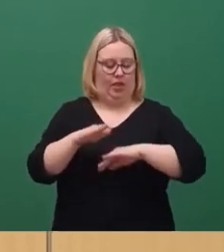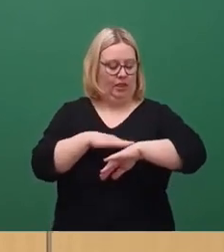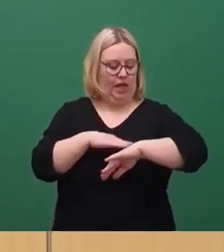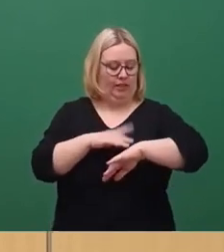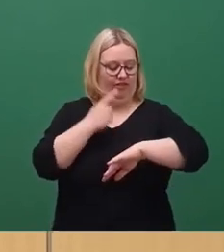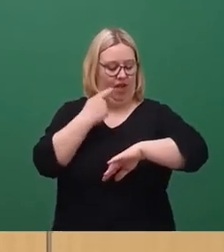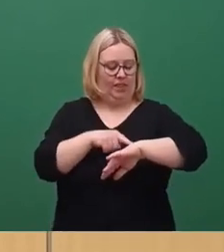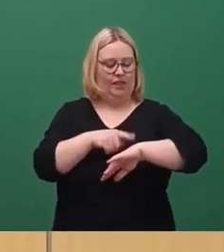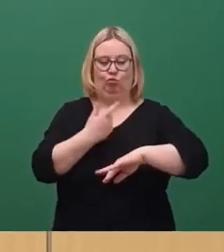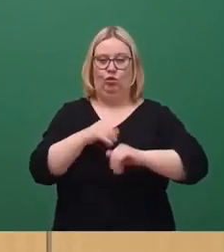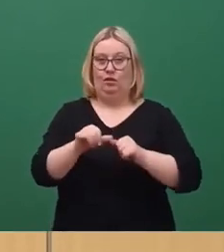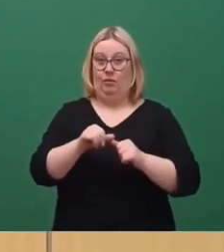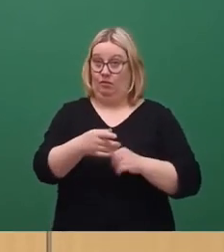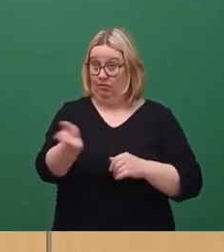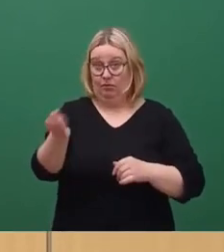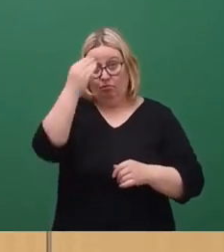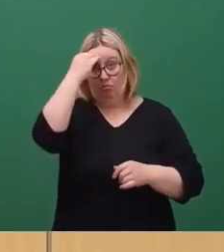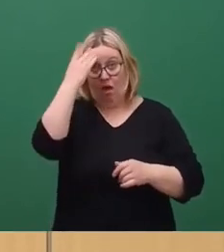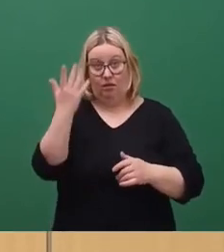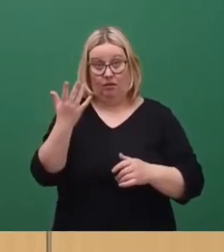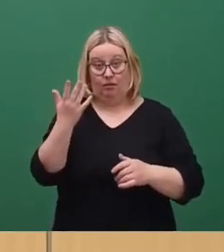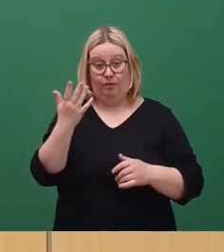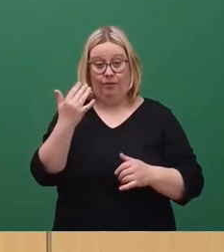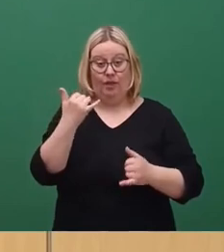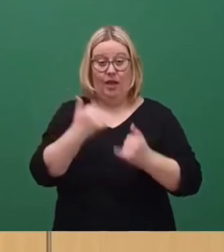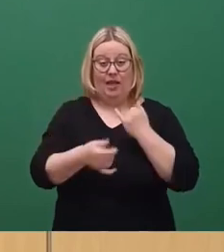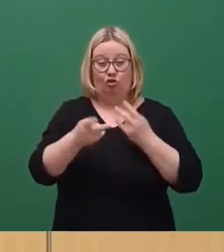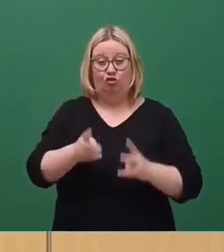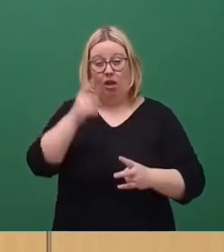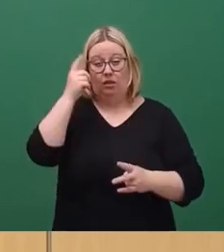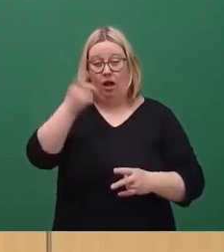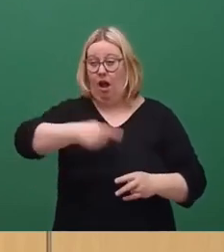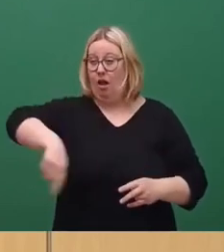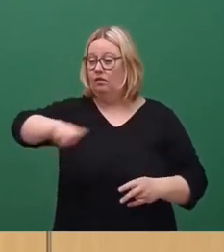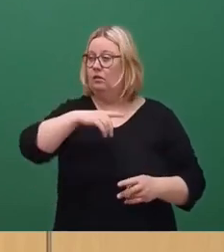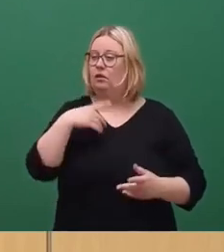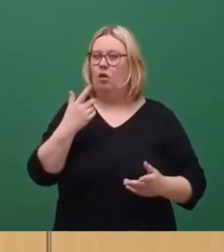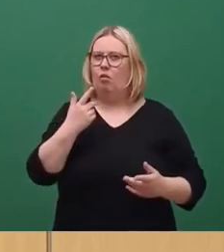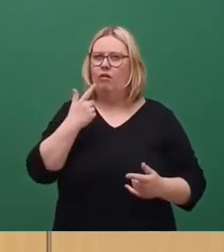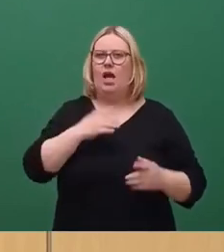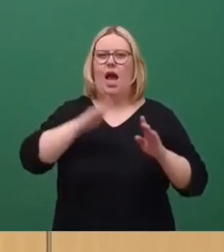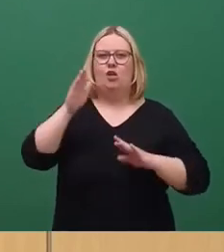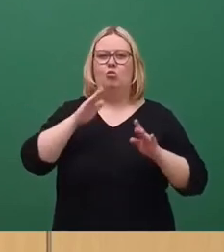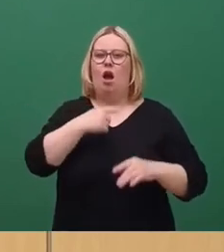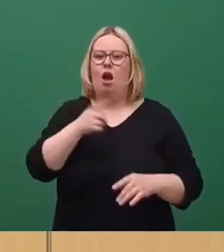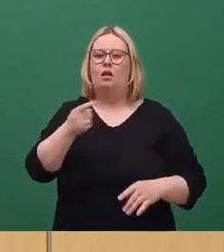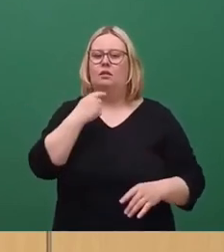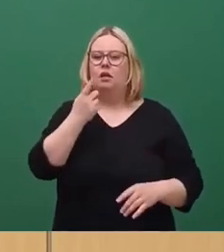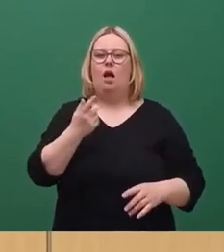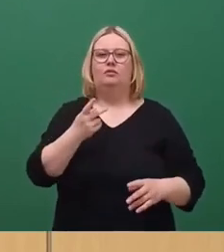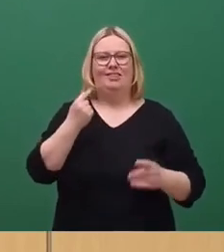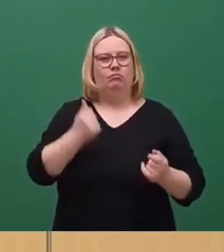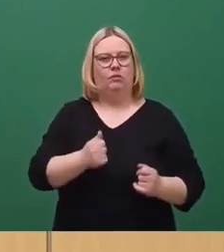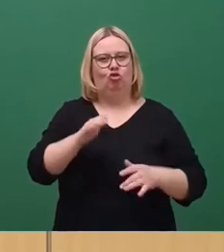nur sagen, haben Sie es gemerkt, letzten Stadtrat, haben Sie alle, ich glaube es war einstimmig, haben wir alle einen riesigen Schritt